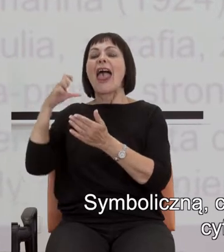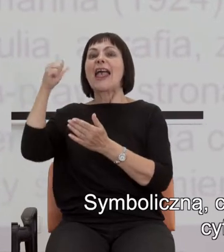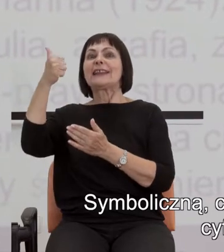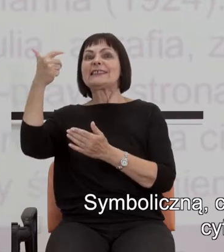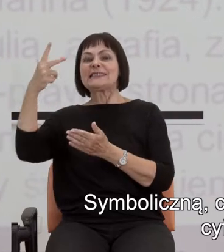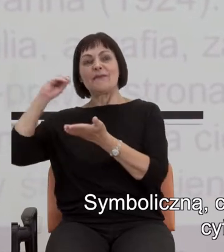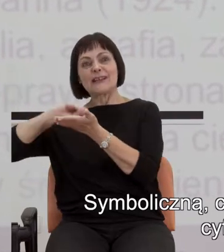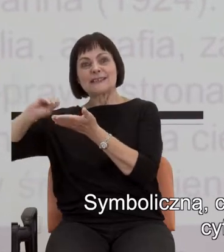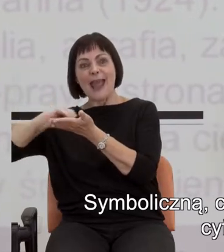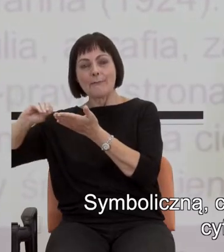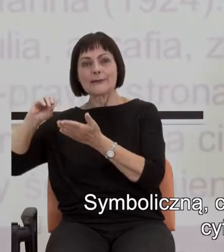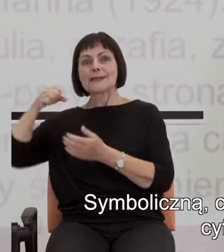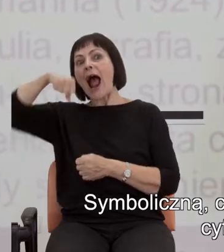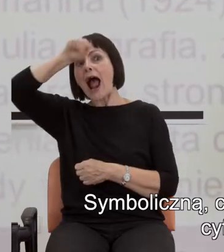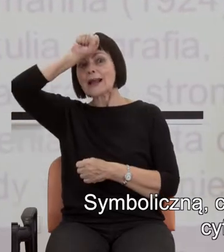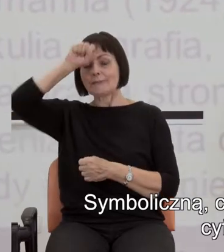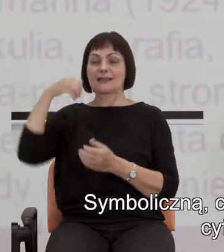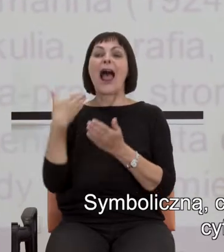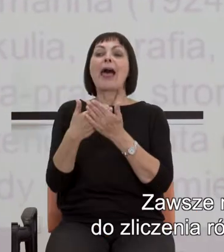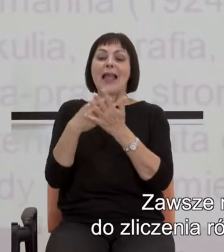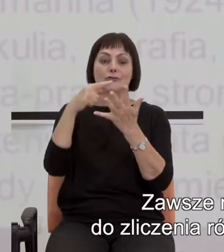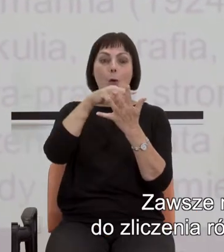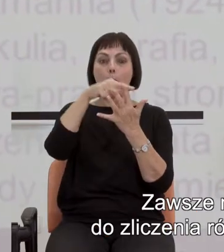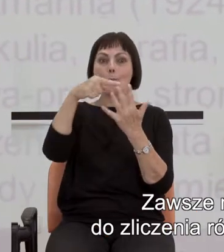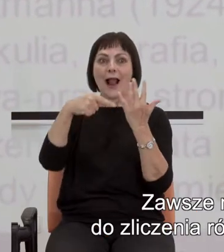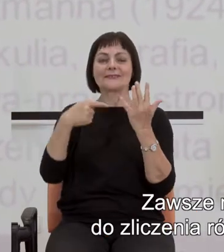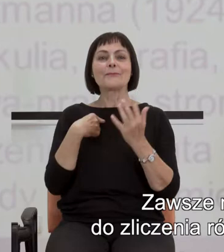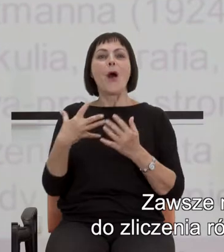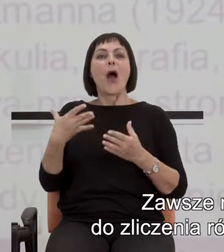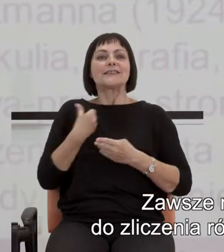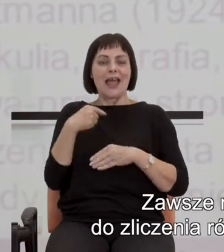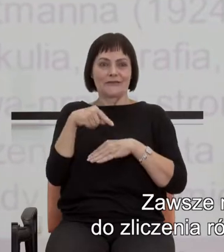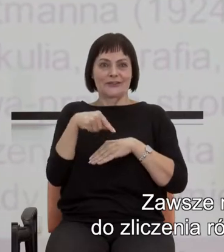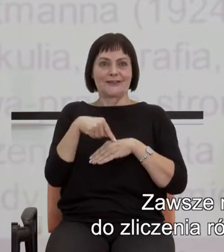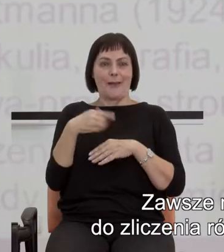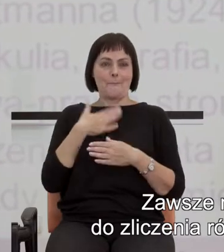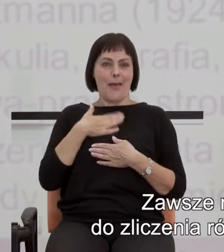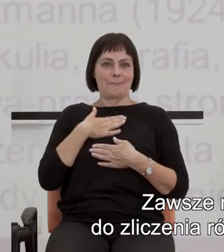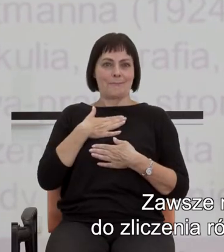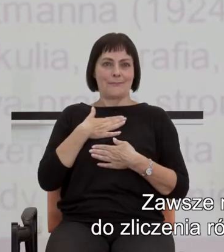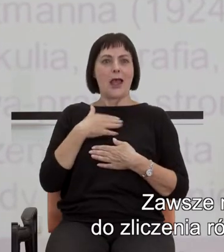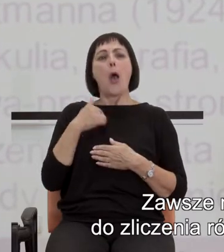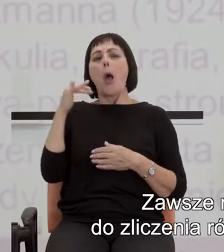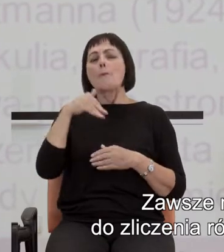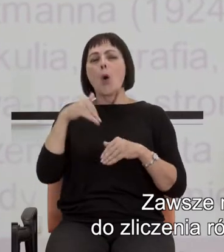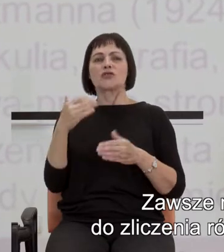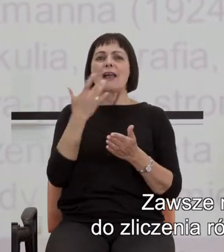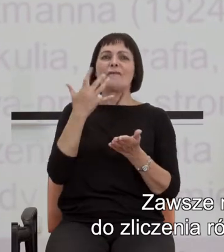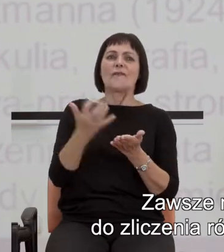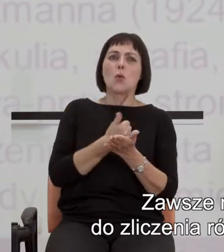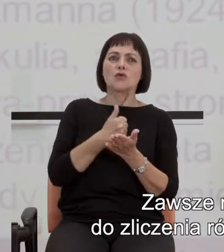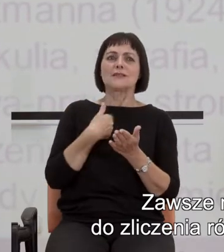arabskie. Dlaczego akurat palce? Zawsze mamy je pod ręką. Możemy wykorzystać je do